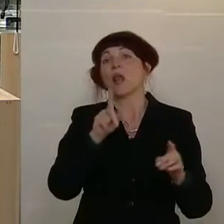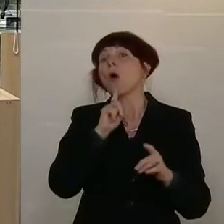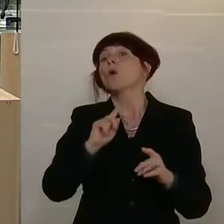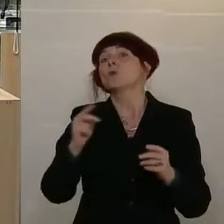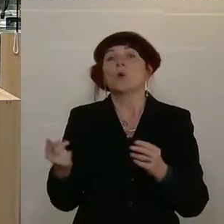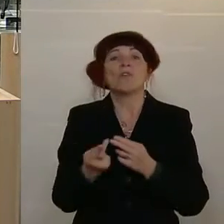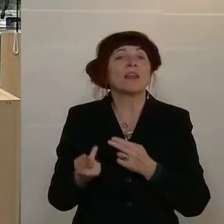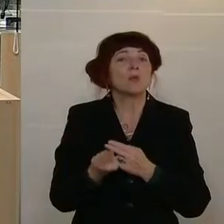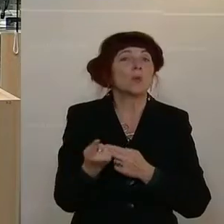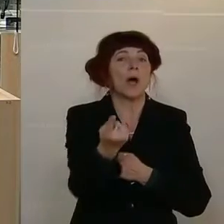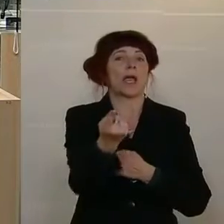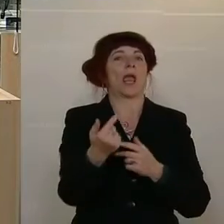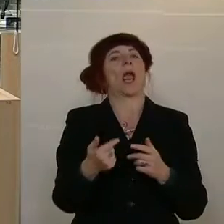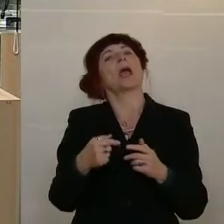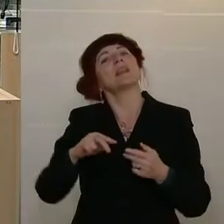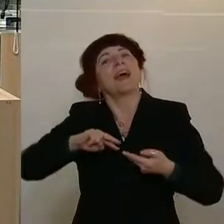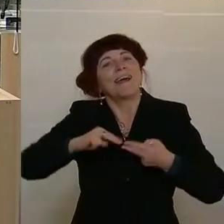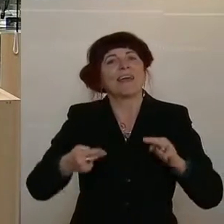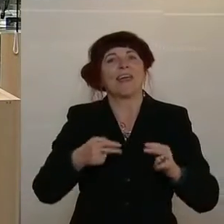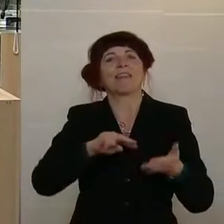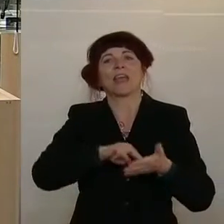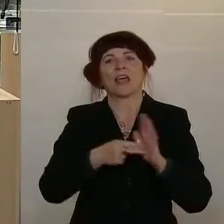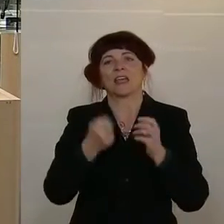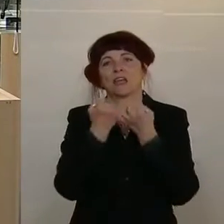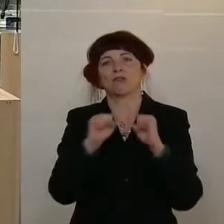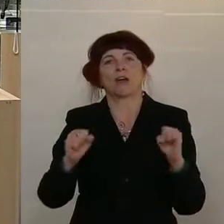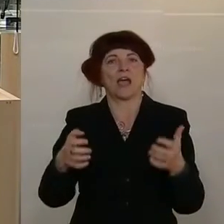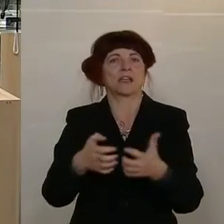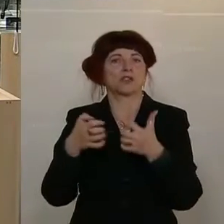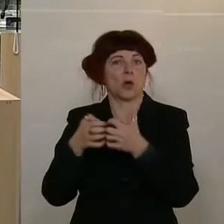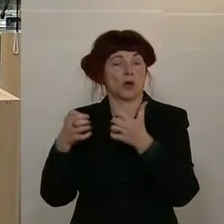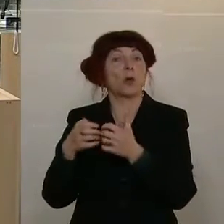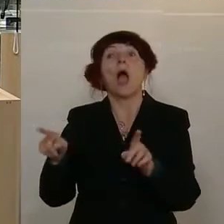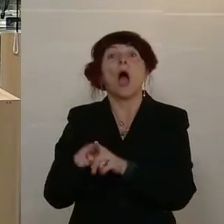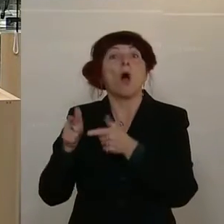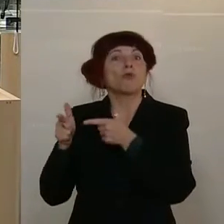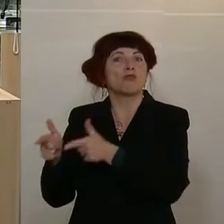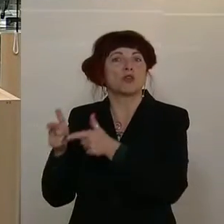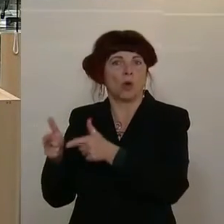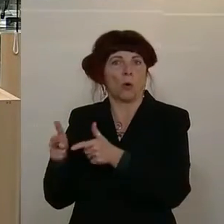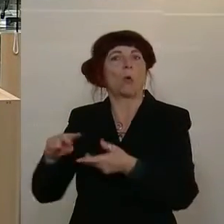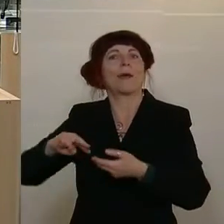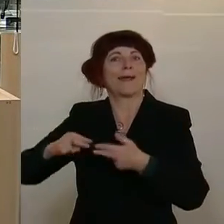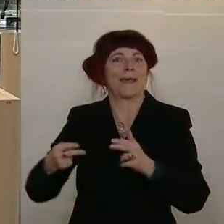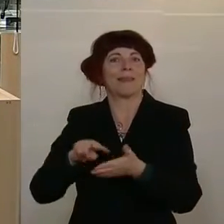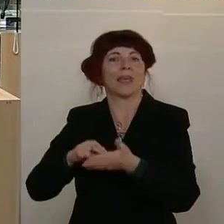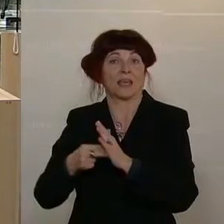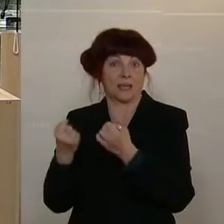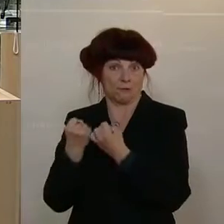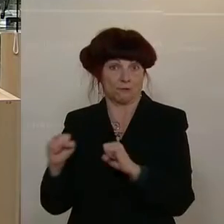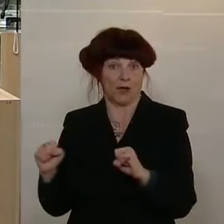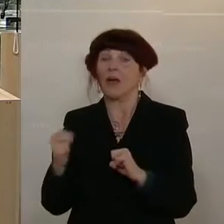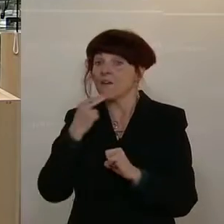gentechnikfreiem Herstellungsprozess inklusive gentechnikfreier Fütterung. Wer ist für diesen Entschließungsantrag?